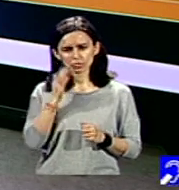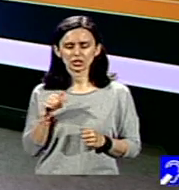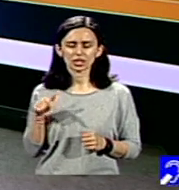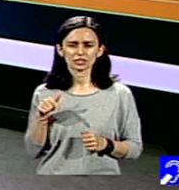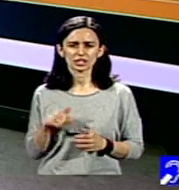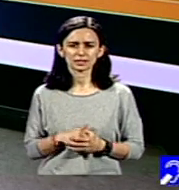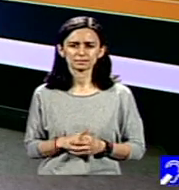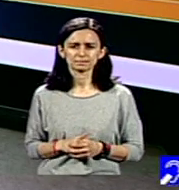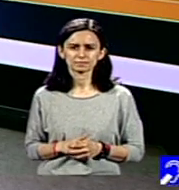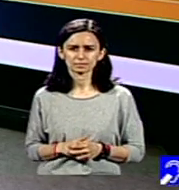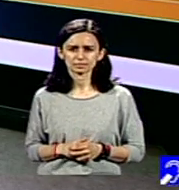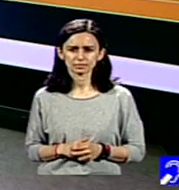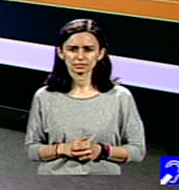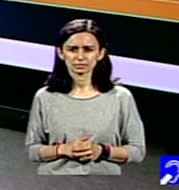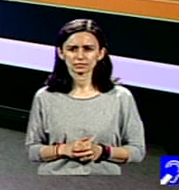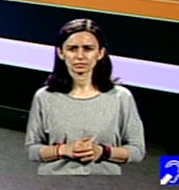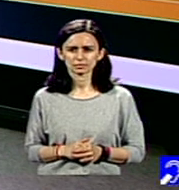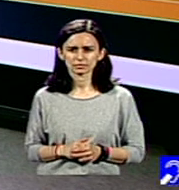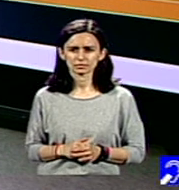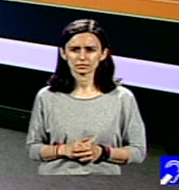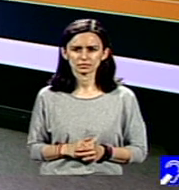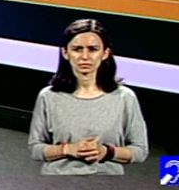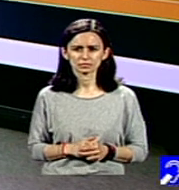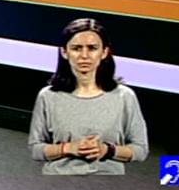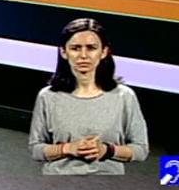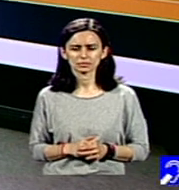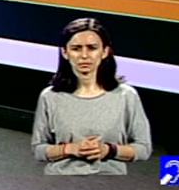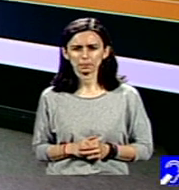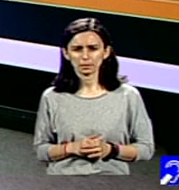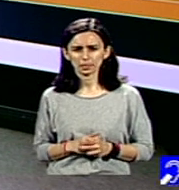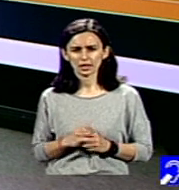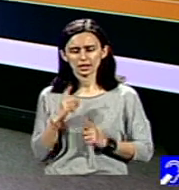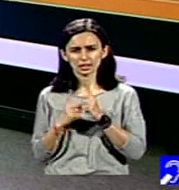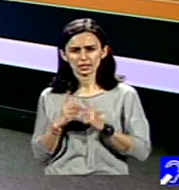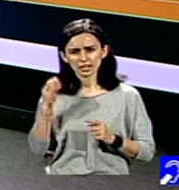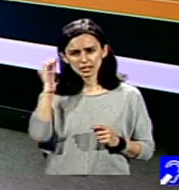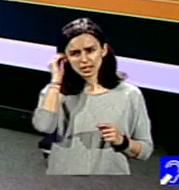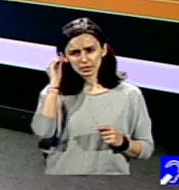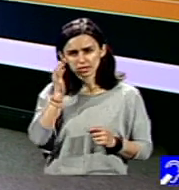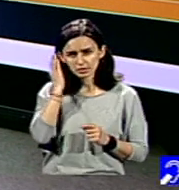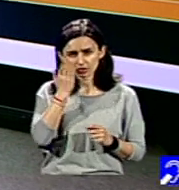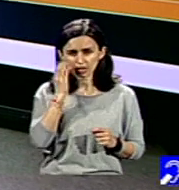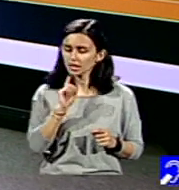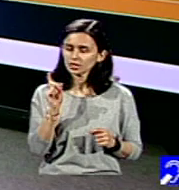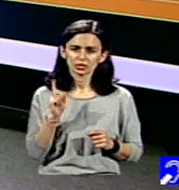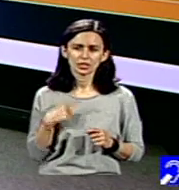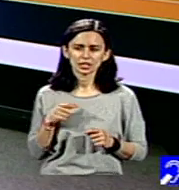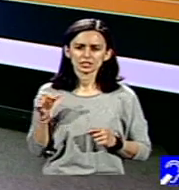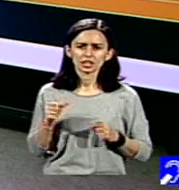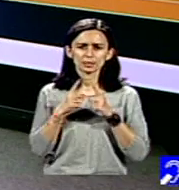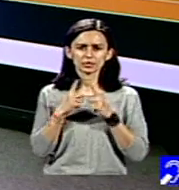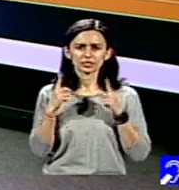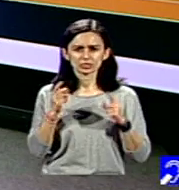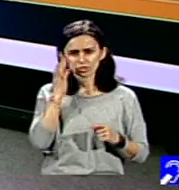De altfel, eu spuneam tot timpul să nu uităm că școala nu este a profesorilor, școala este a comunității.